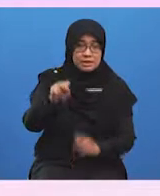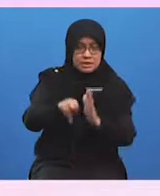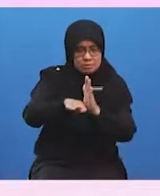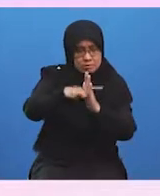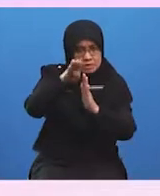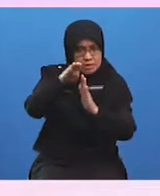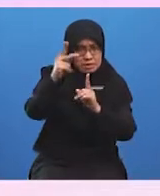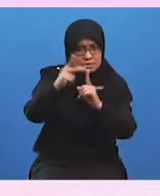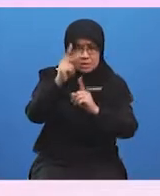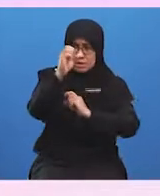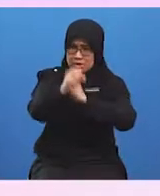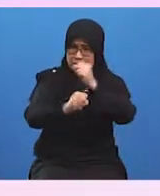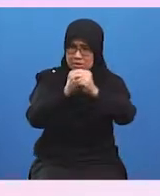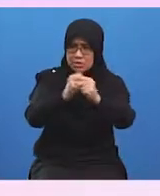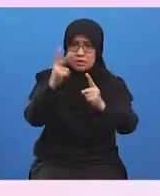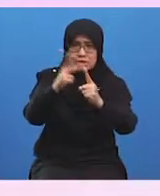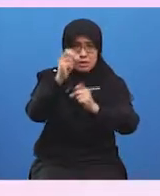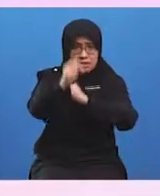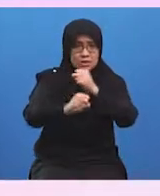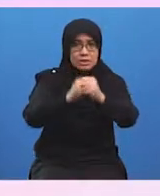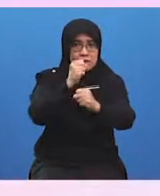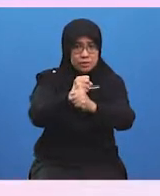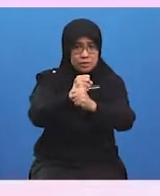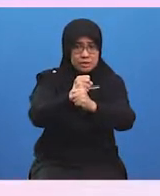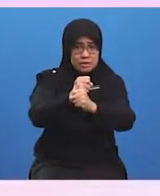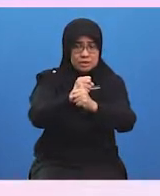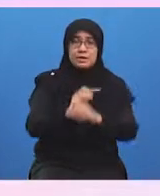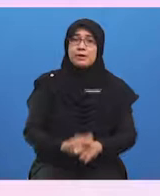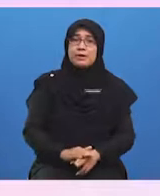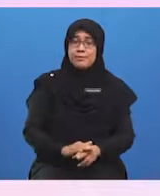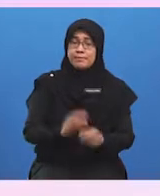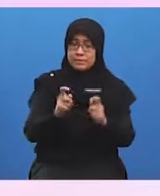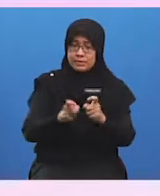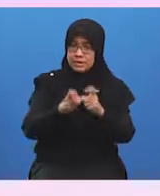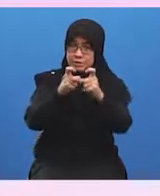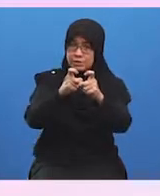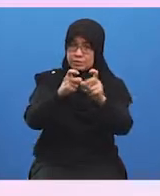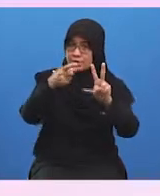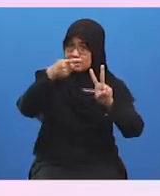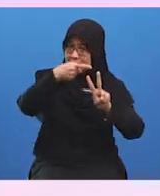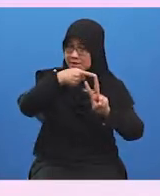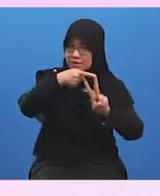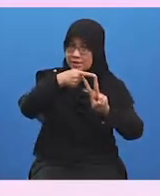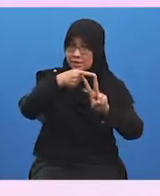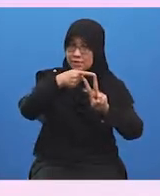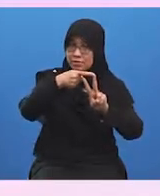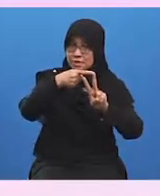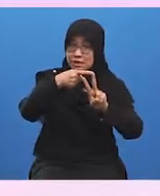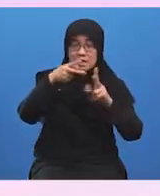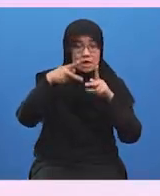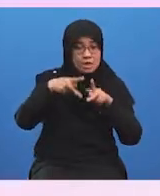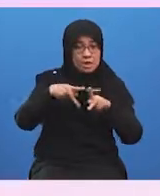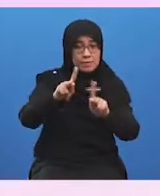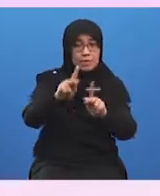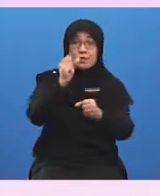Seterusnya, pelajar semua. Sumbangan PKS yang kedua ialah PKS menyediakan peluang-peluang